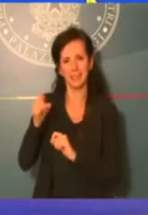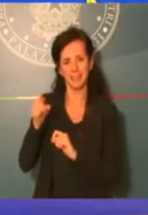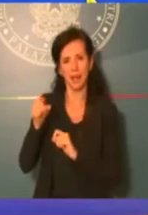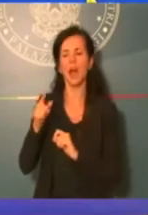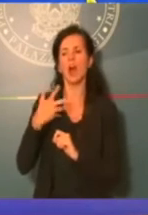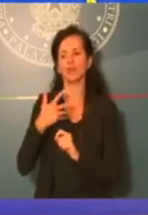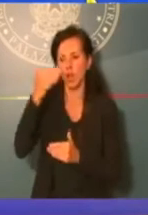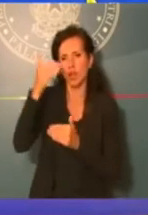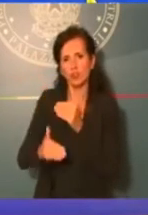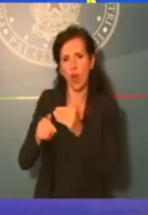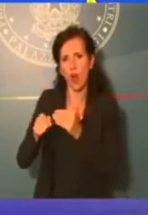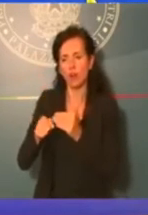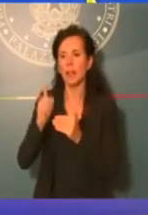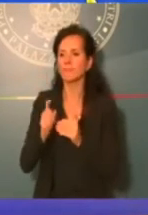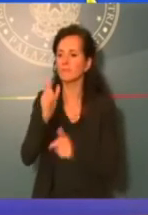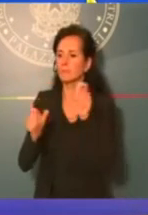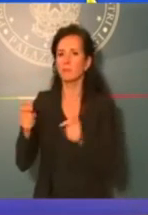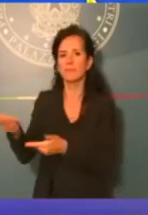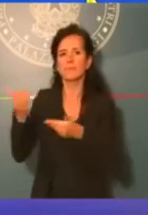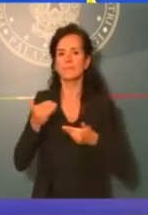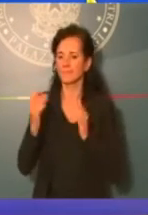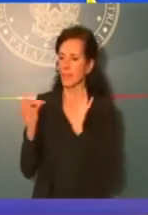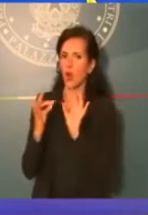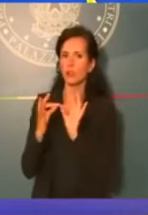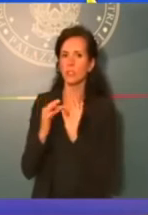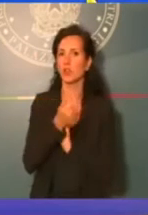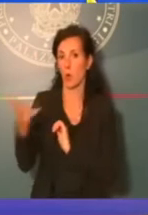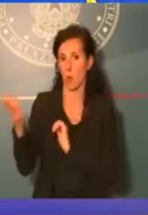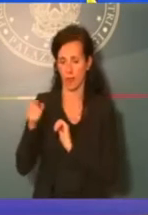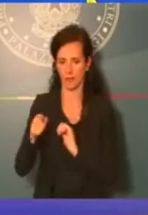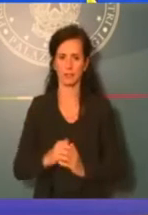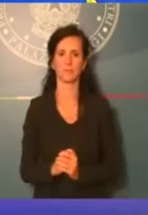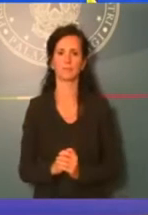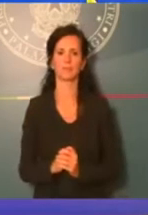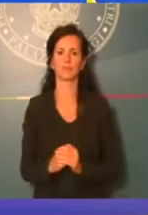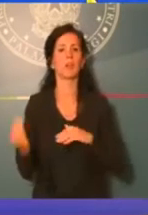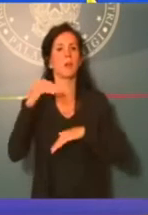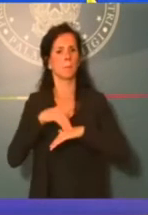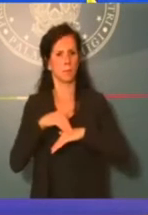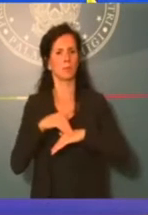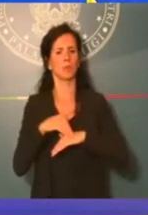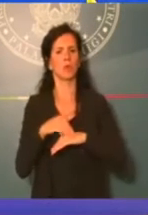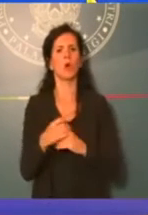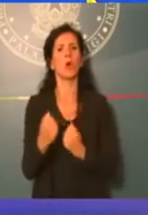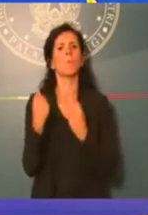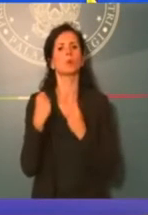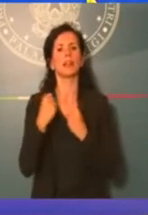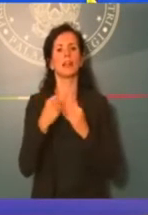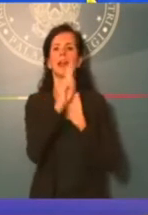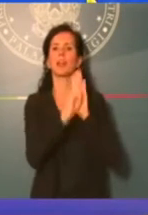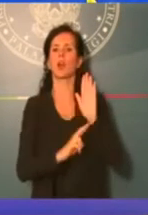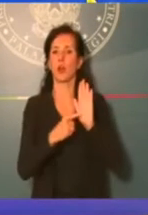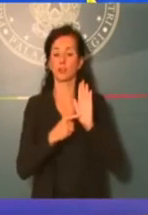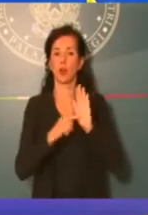per il numero di invitati. Ancora, diamo poteri regolatori a tutte le stazioni appaltanti, quindi non